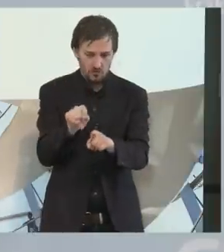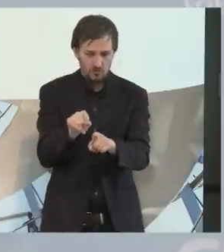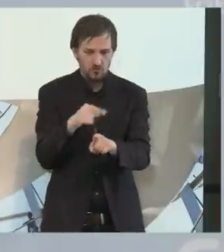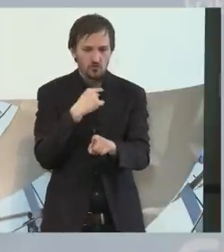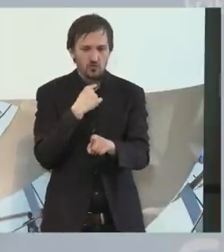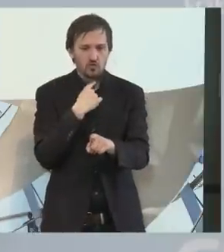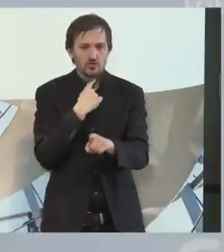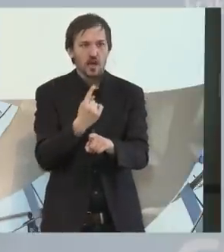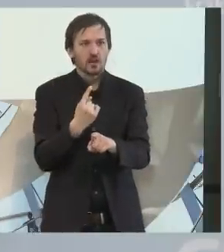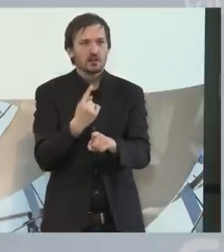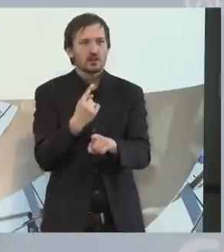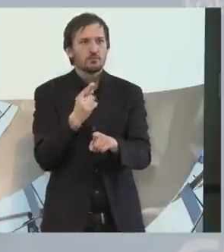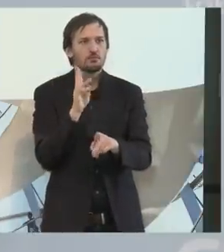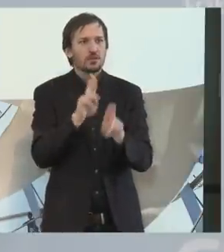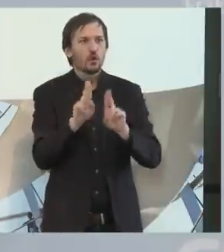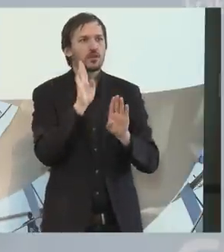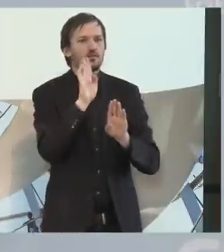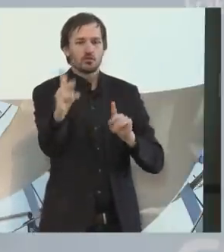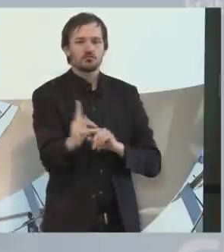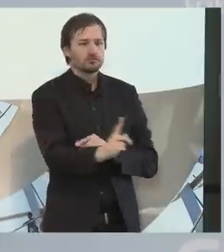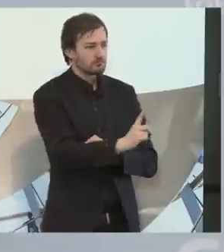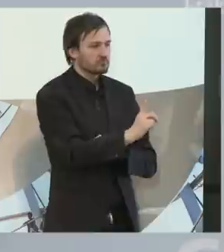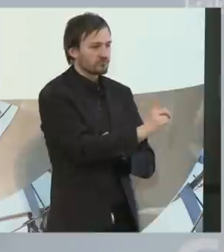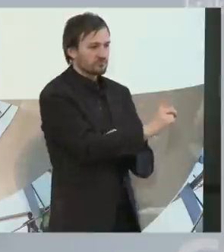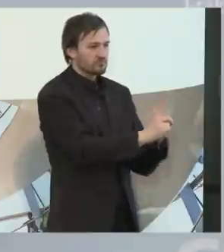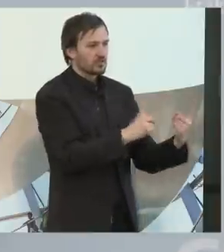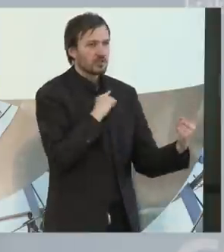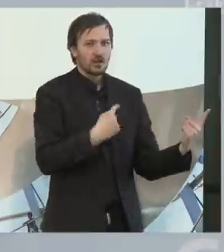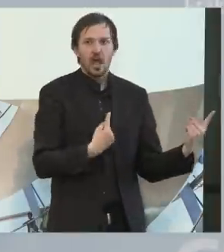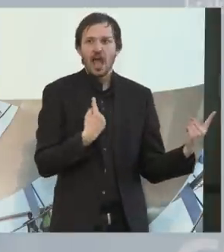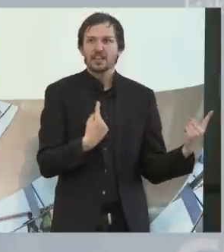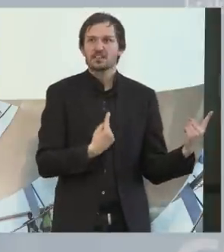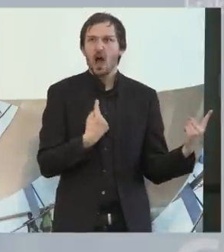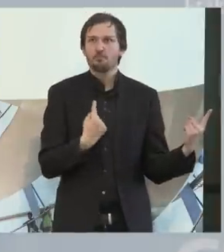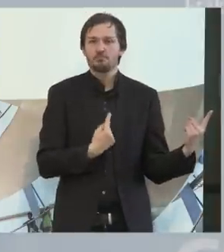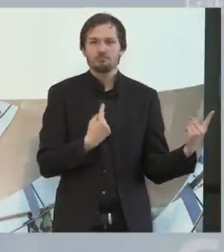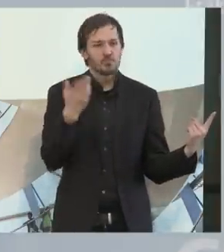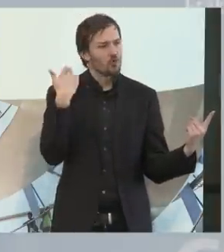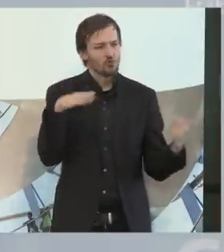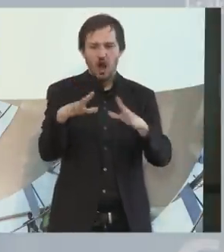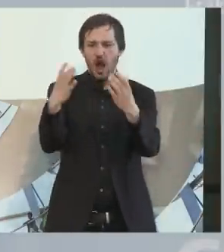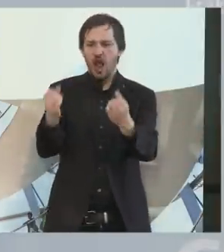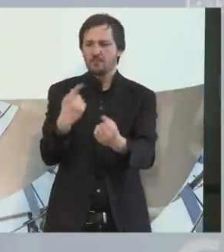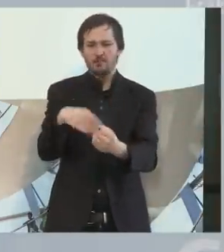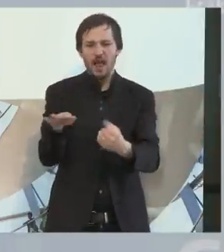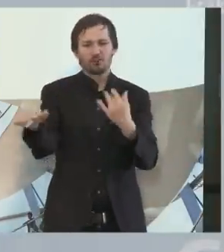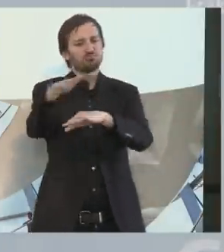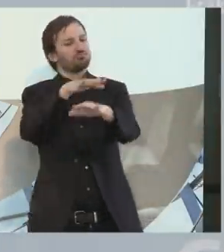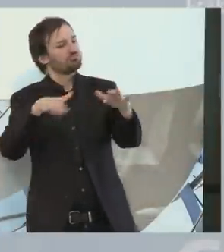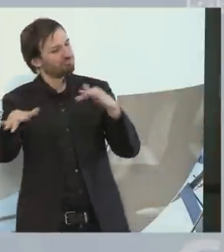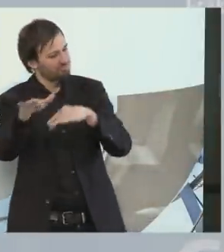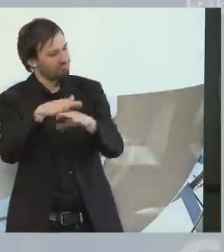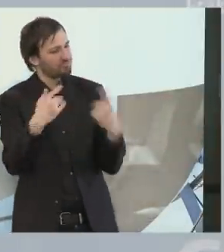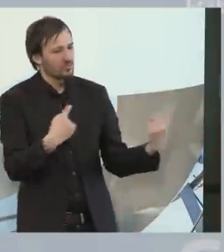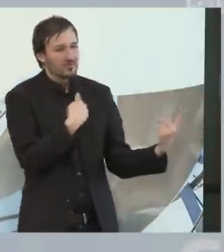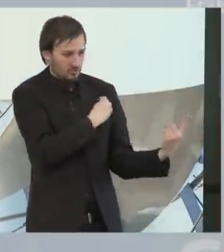wir sind hier schon ganz schön einsam, weil sie das andere eben mehr an Gemeinschaft gewohnt waren. Und deswegen würde ich immer dafür plädieren,